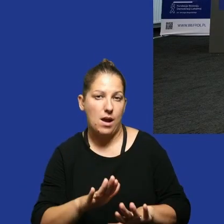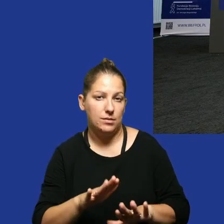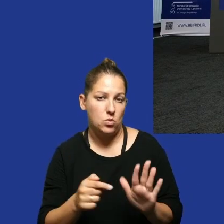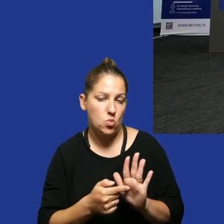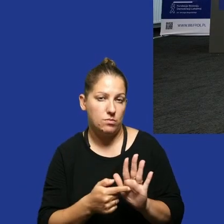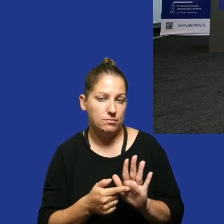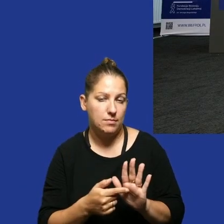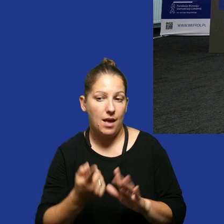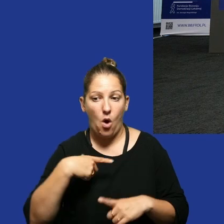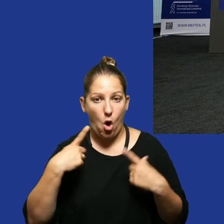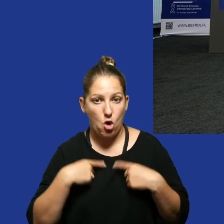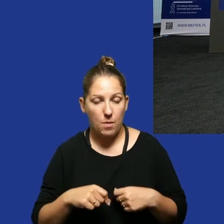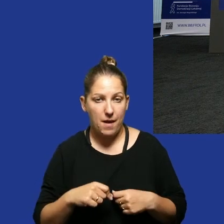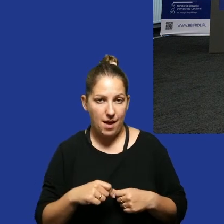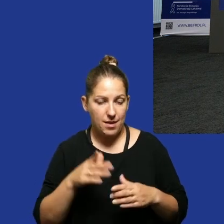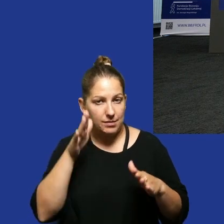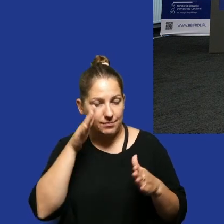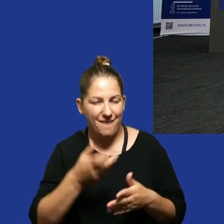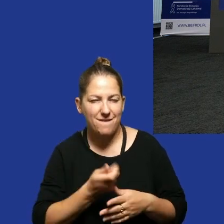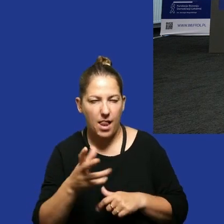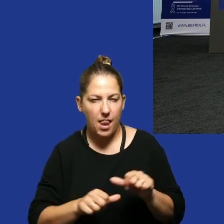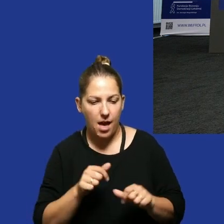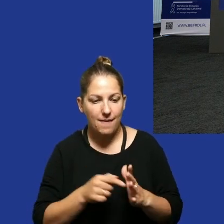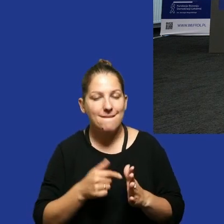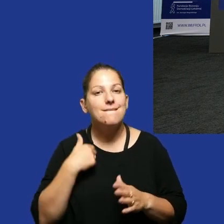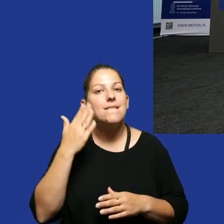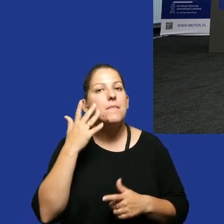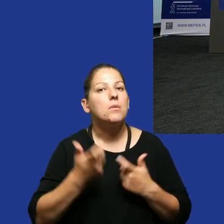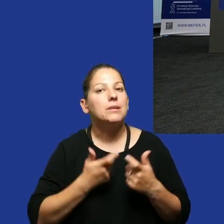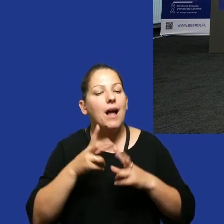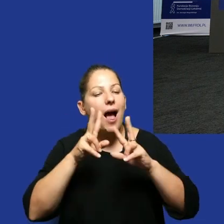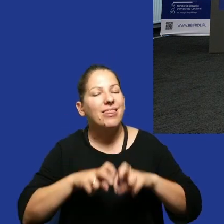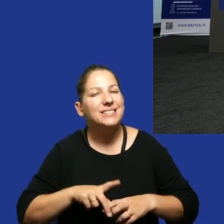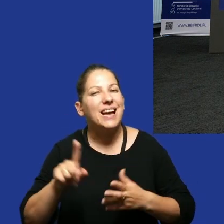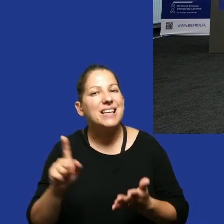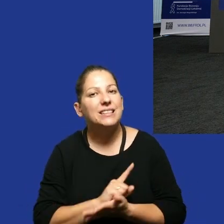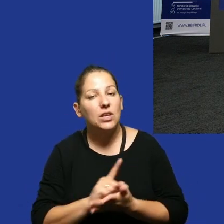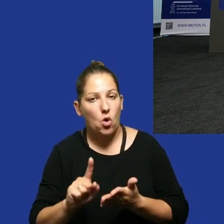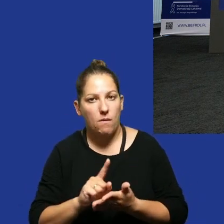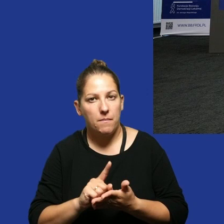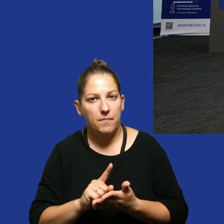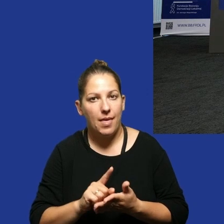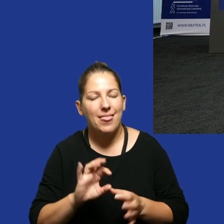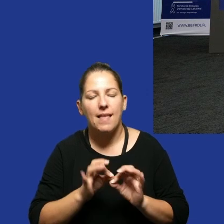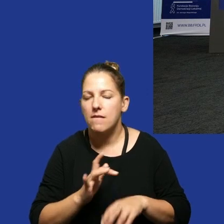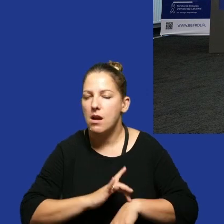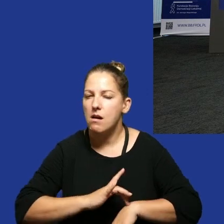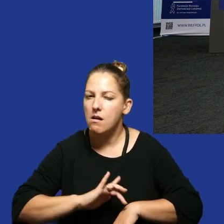jako osoba, która zajmuje się tym od wielu lat, wiem, że robienie tej analizy ryzyka, nawet jeżeli jest czasochłonne,